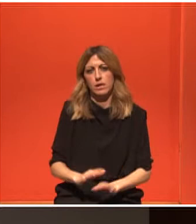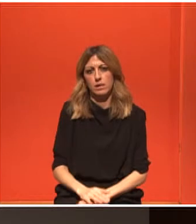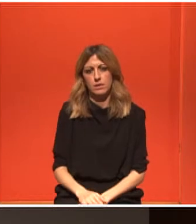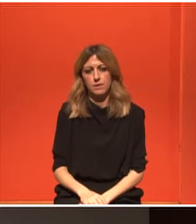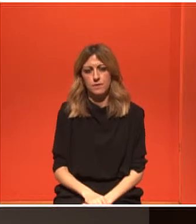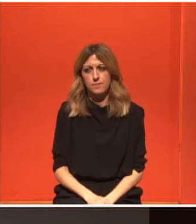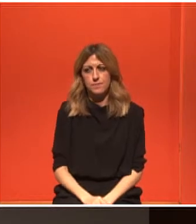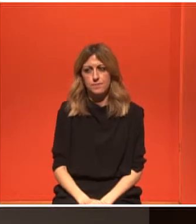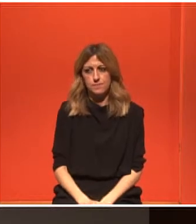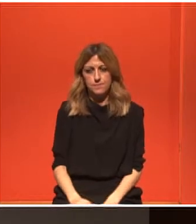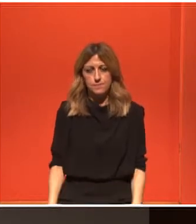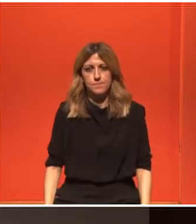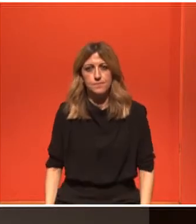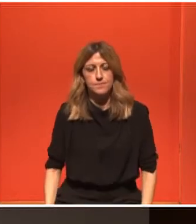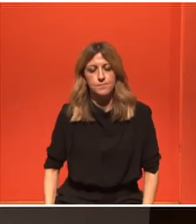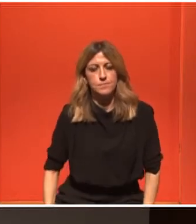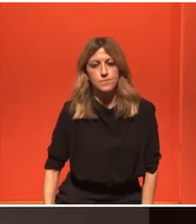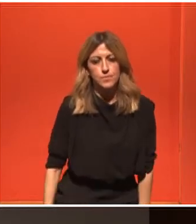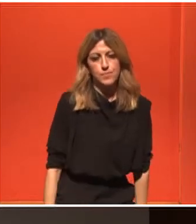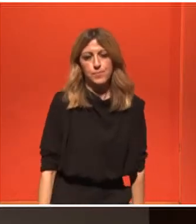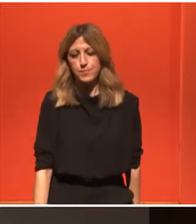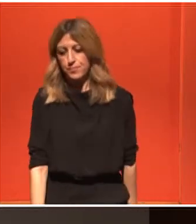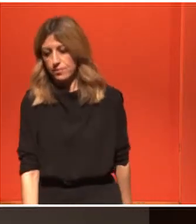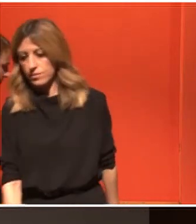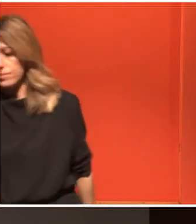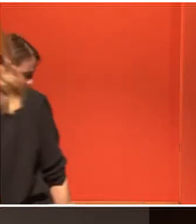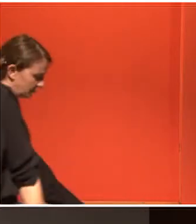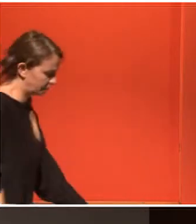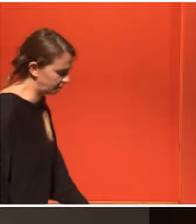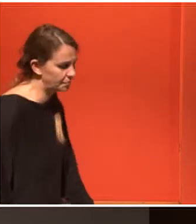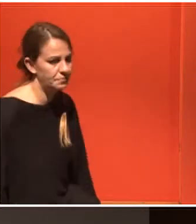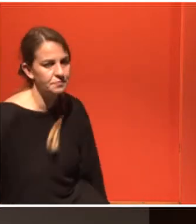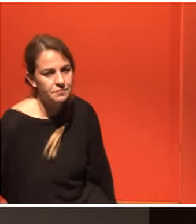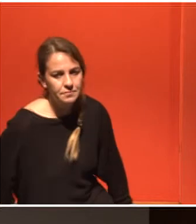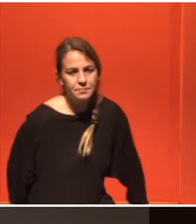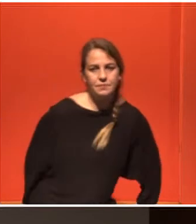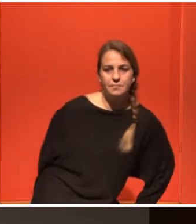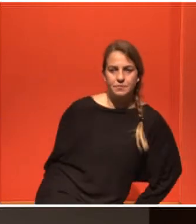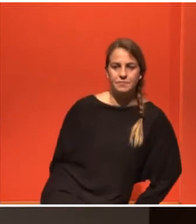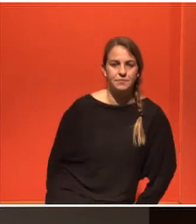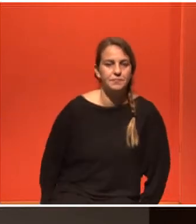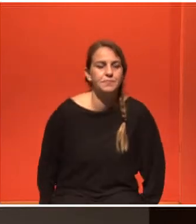Γιατί υπάλεψε γνωρίζοντας τι θα πήλευε και μία. Και το κατάφερε.